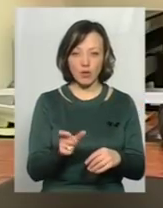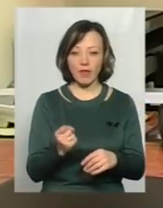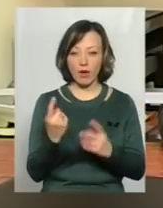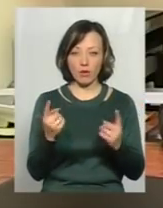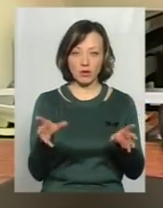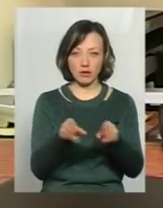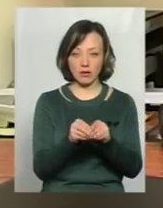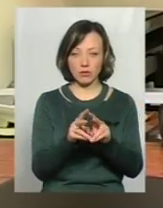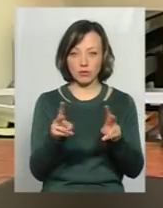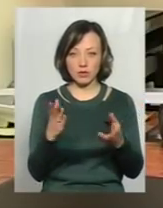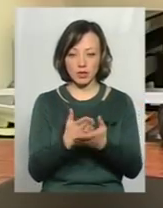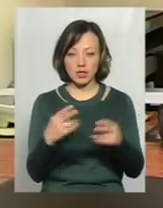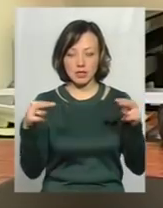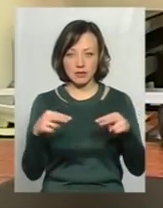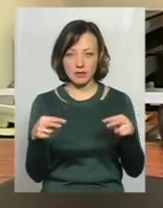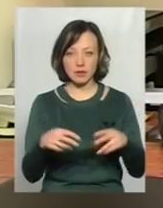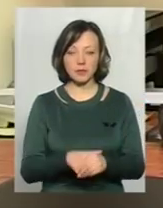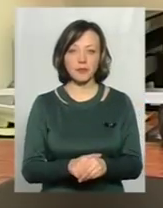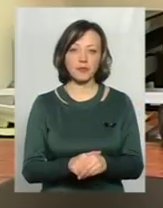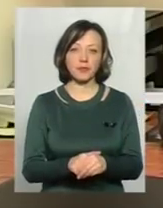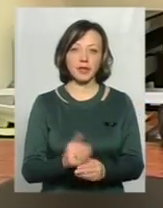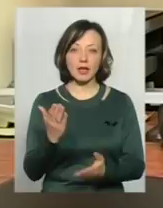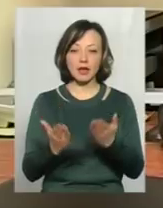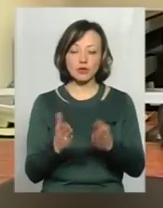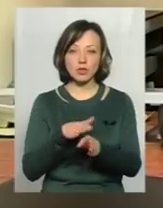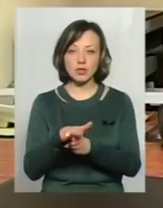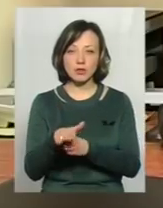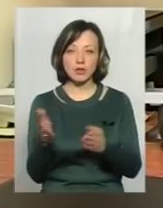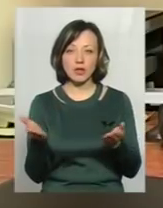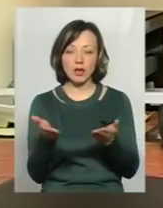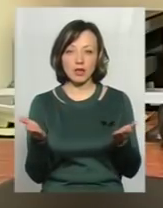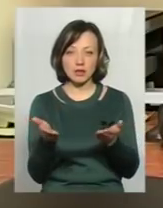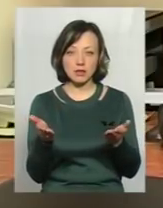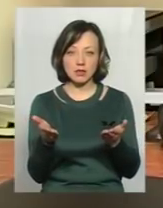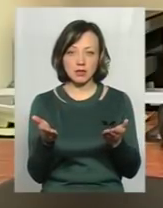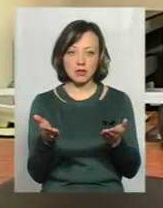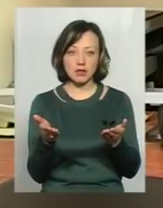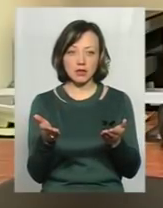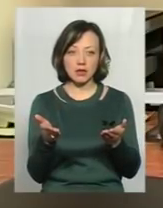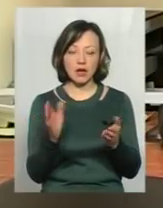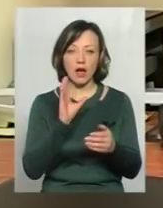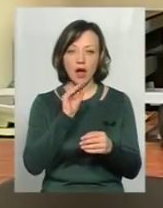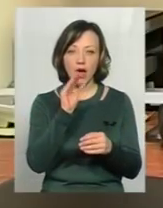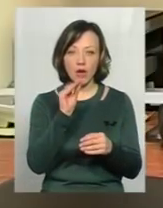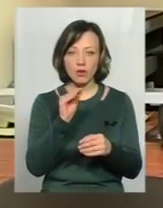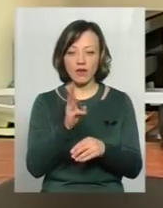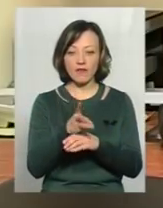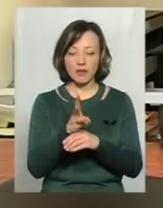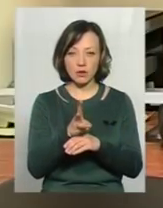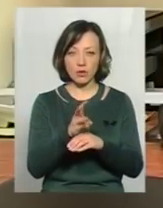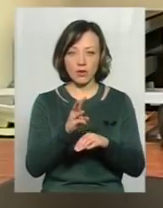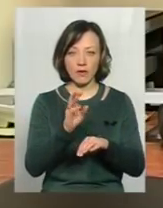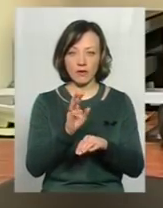одна відповідно, то є очевидці. Якщо здійснилася якась аудіо-відеофіксація, тобто,